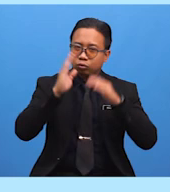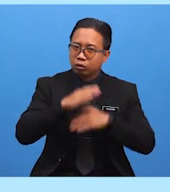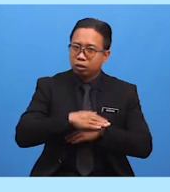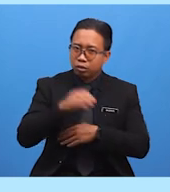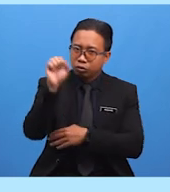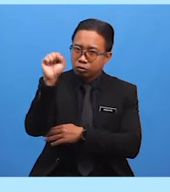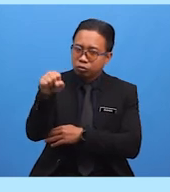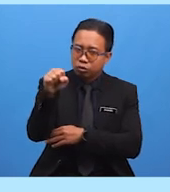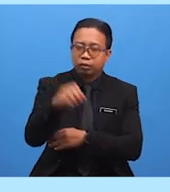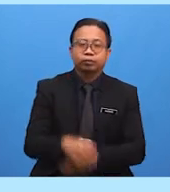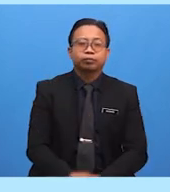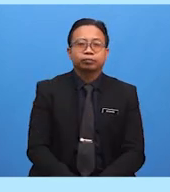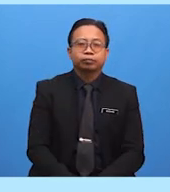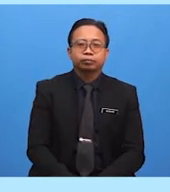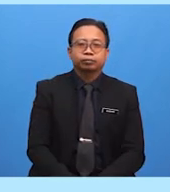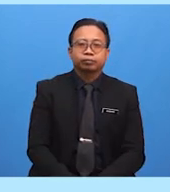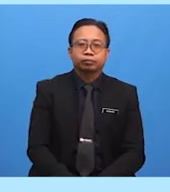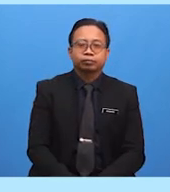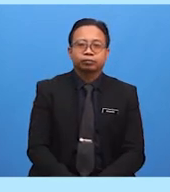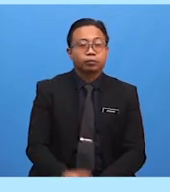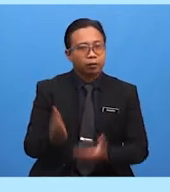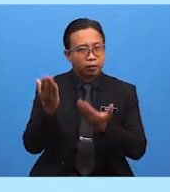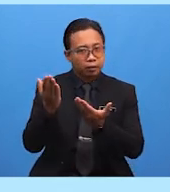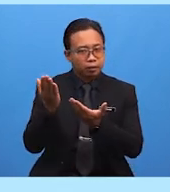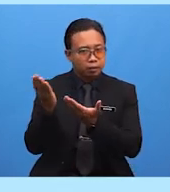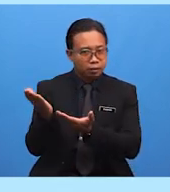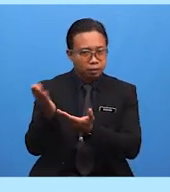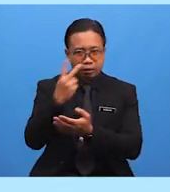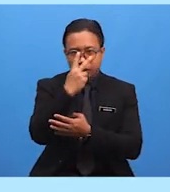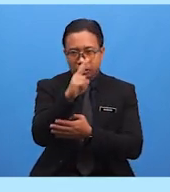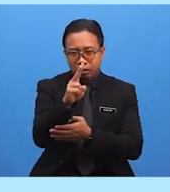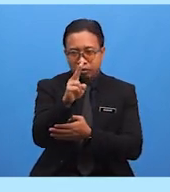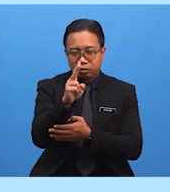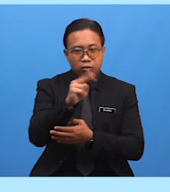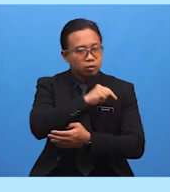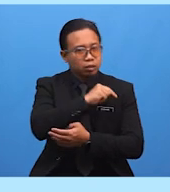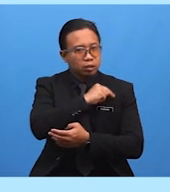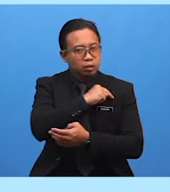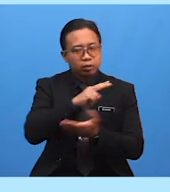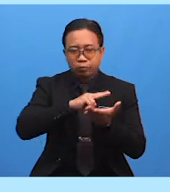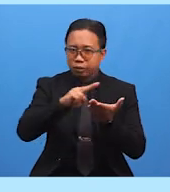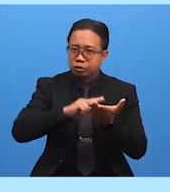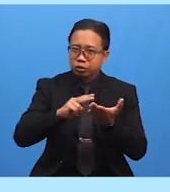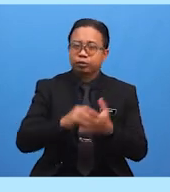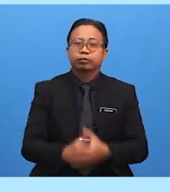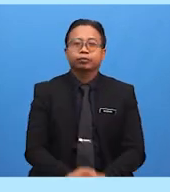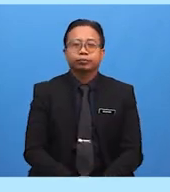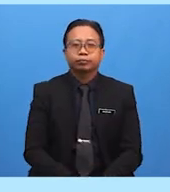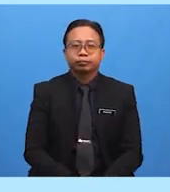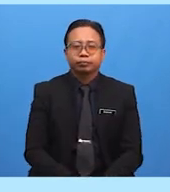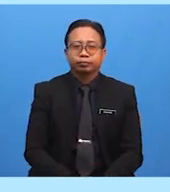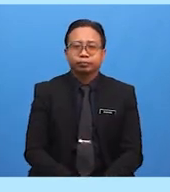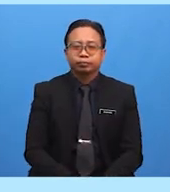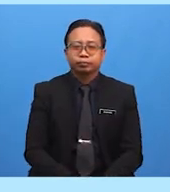Usalli sunat al-safari roka'ataini lillahi ta